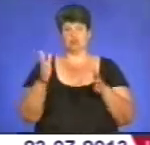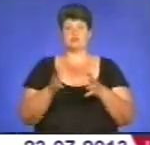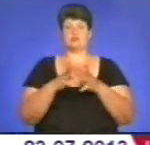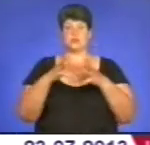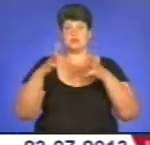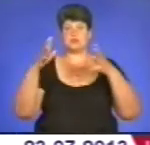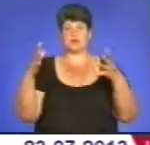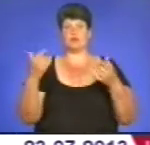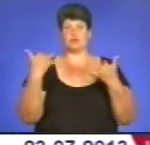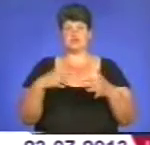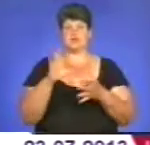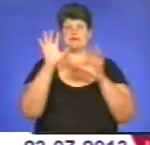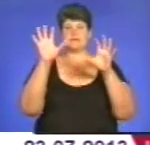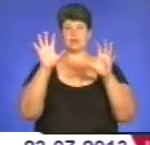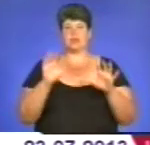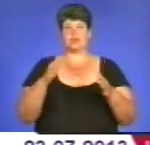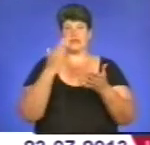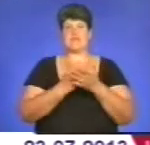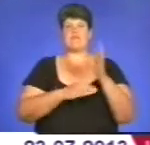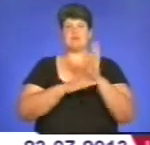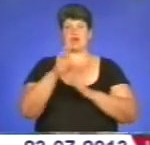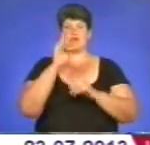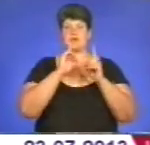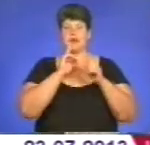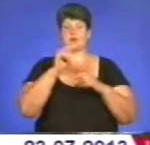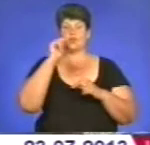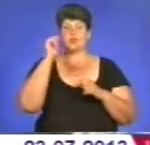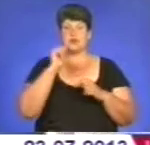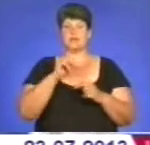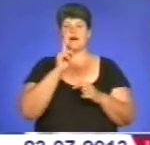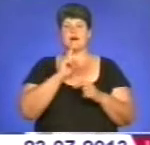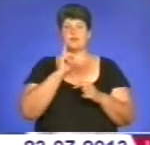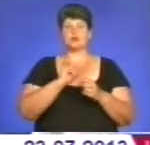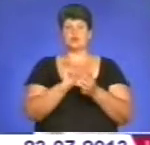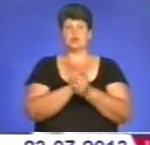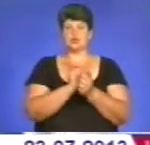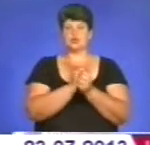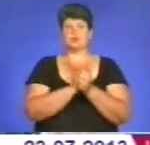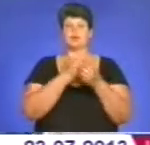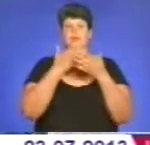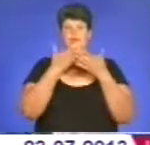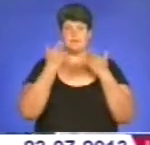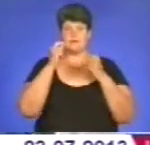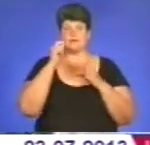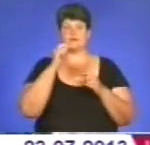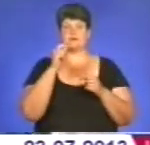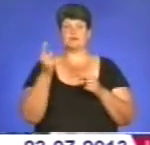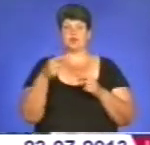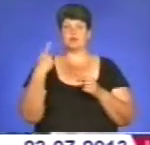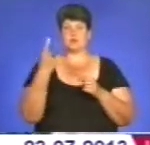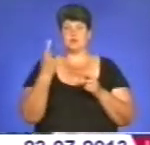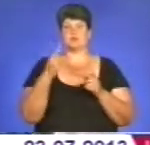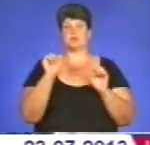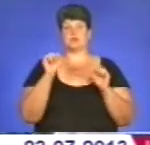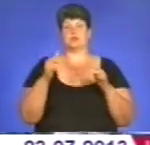зареєстровані у Верховній Раді України. А поки в області немає посухи, до лісу на прогулянку можна. Ми щоразу